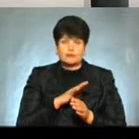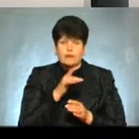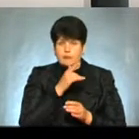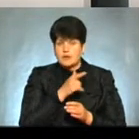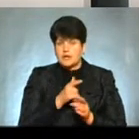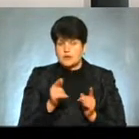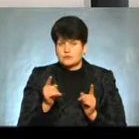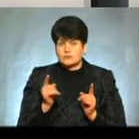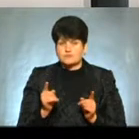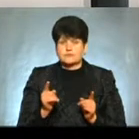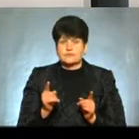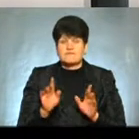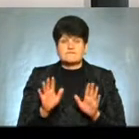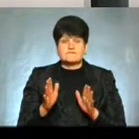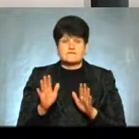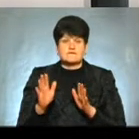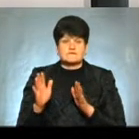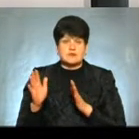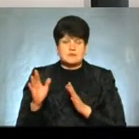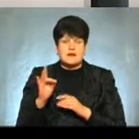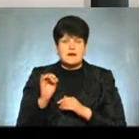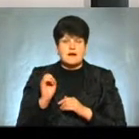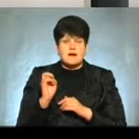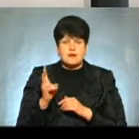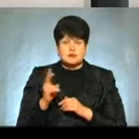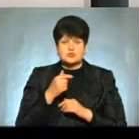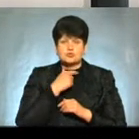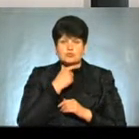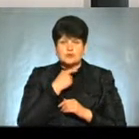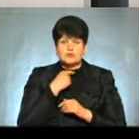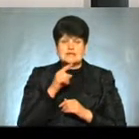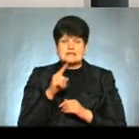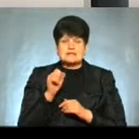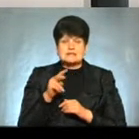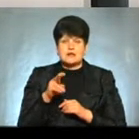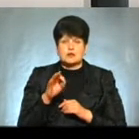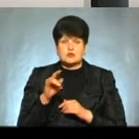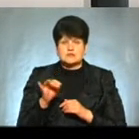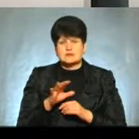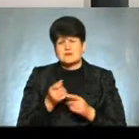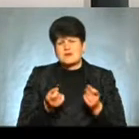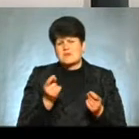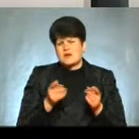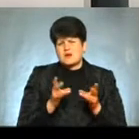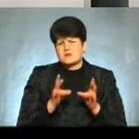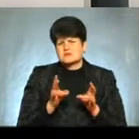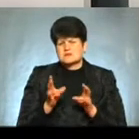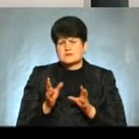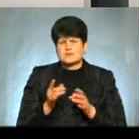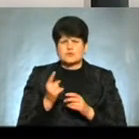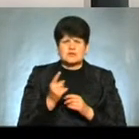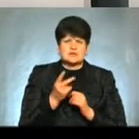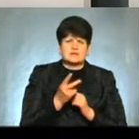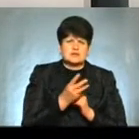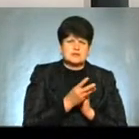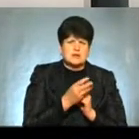І якщо випадки раку щитоподібної залози траплялися до аварії десь раз, два,